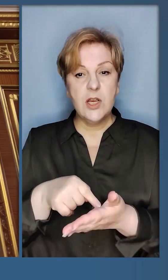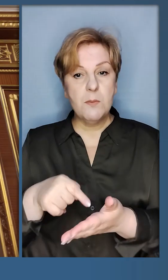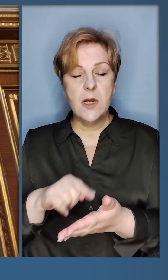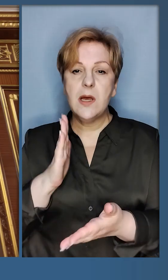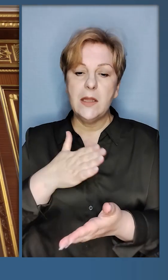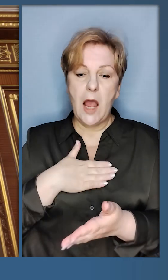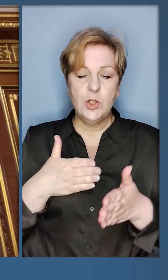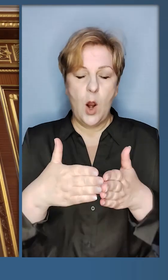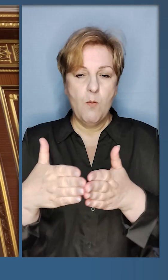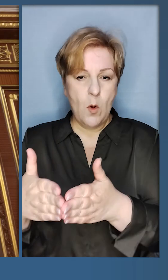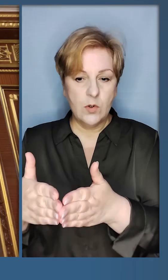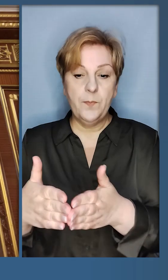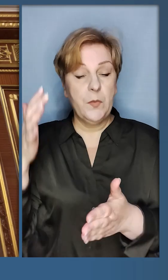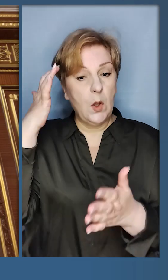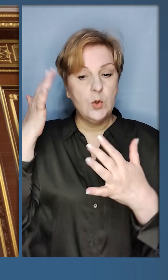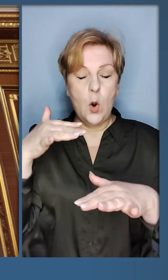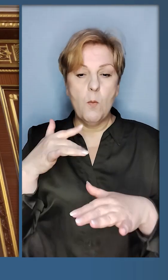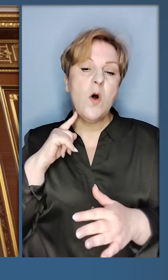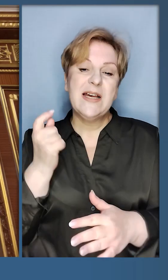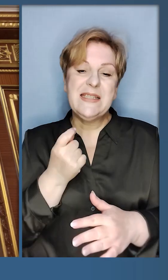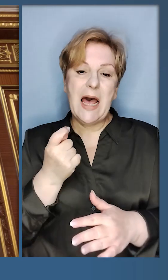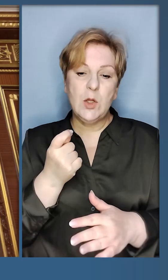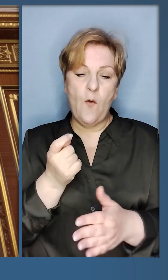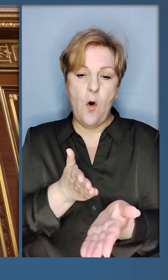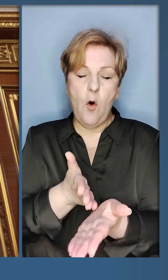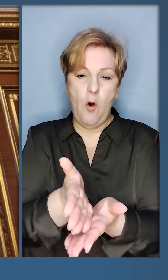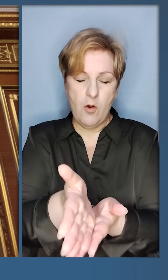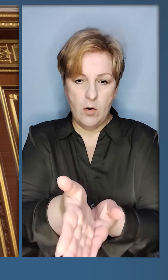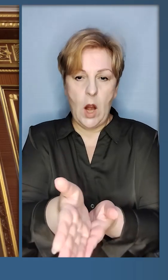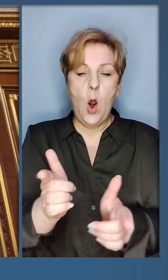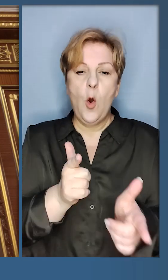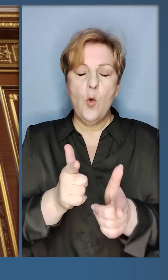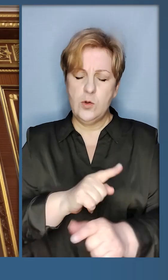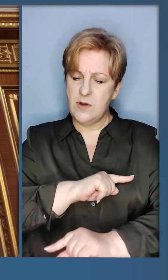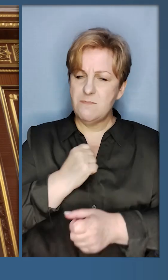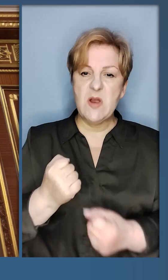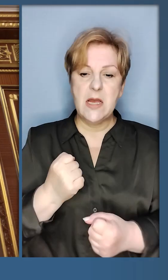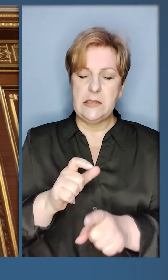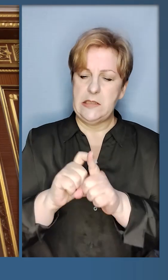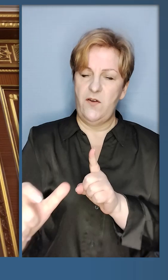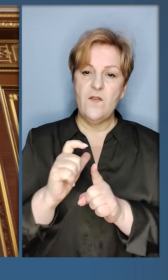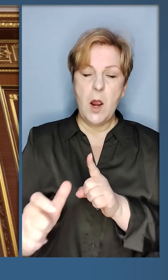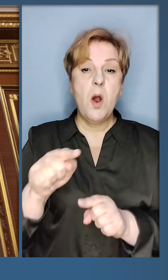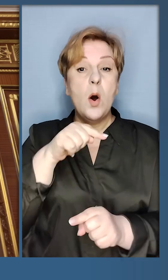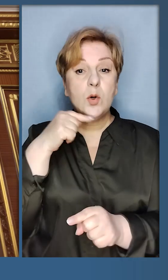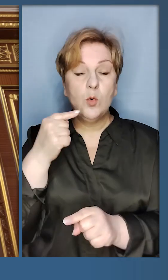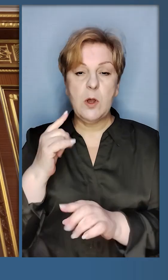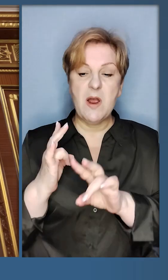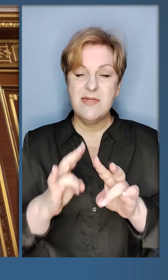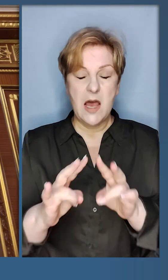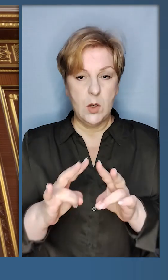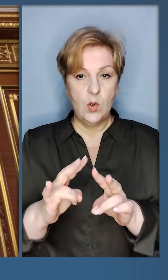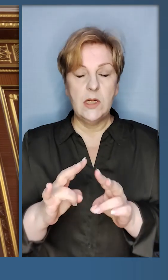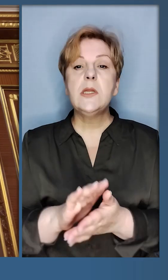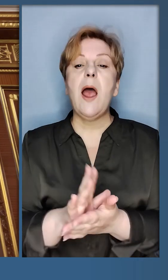міст, наших портів, Чорноморського зернового коридору. Готуємо міцні відповіді російським